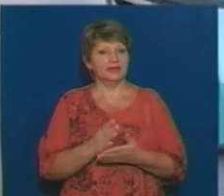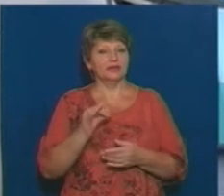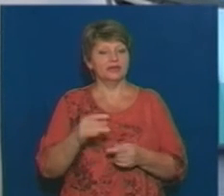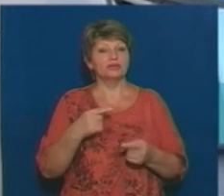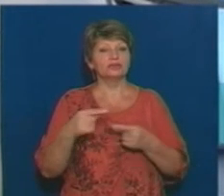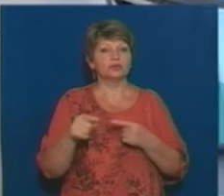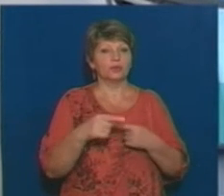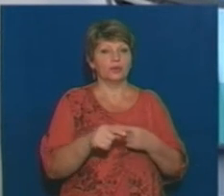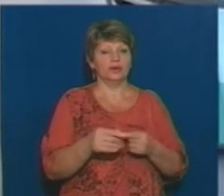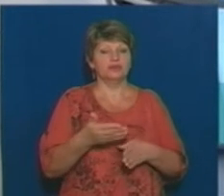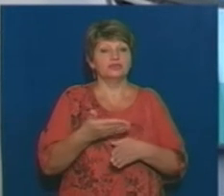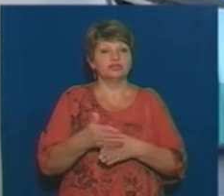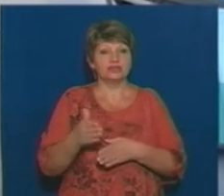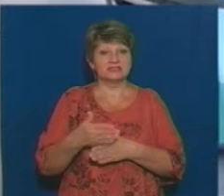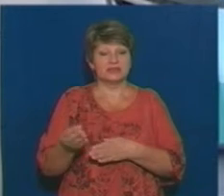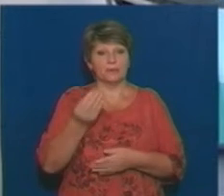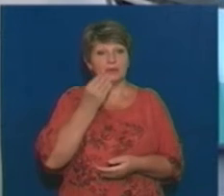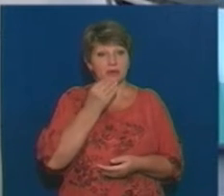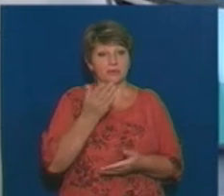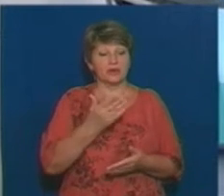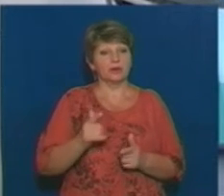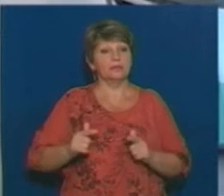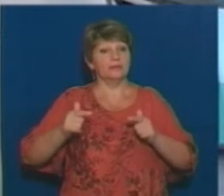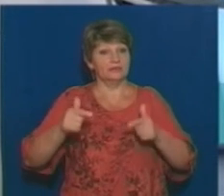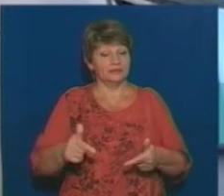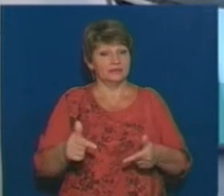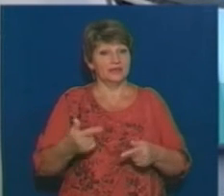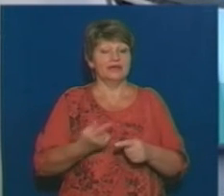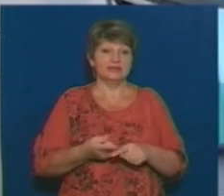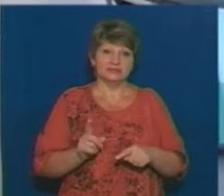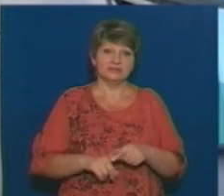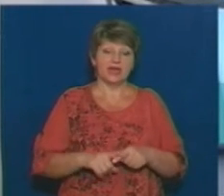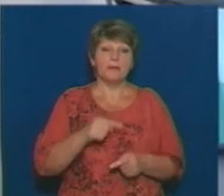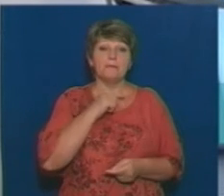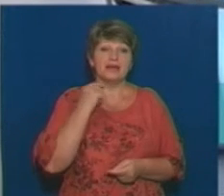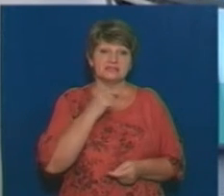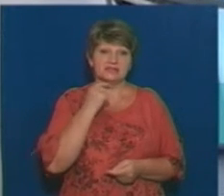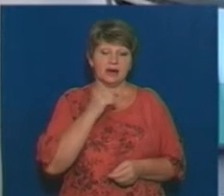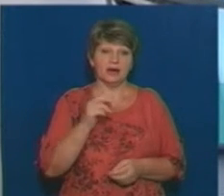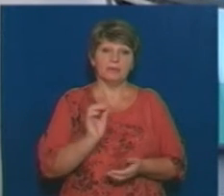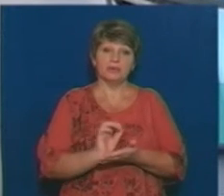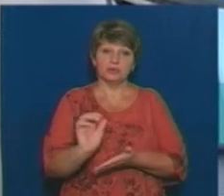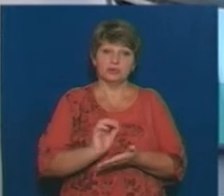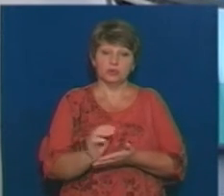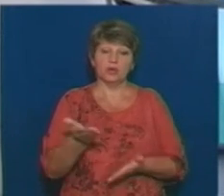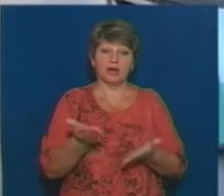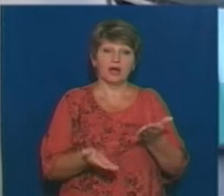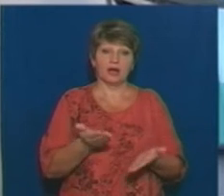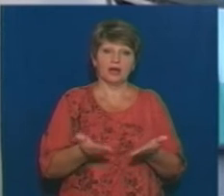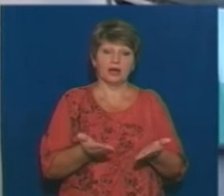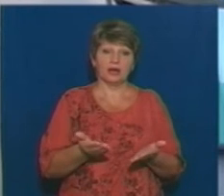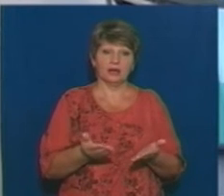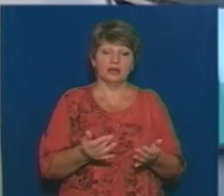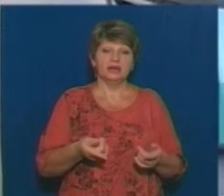найбільша, насправді, частина продукції, яка постачається – це саме м'ясна продукція, в якій дійсно неспростовує пан